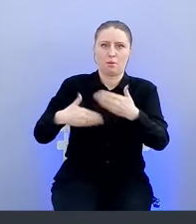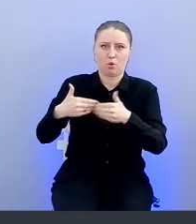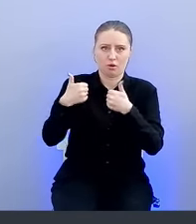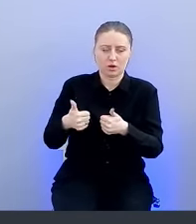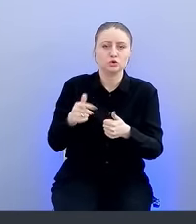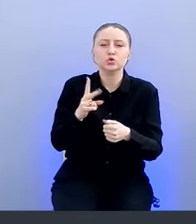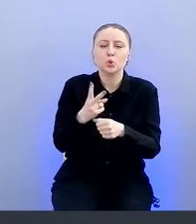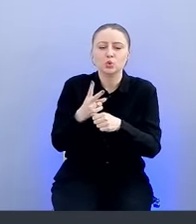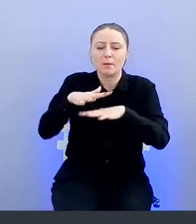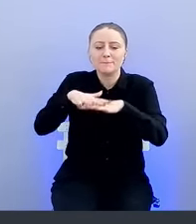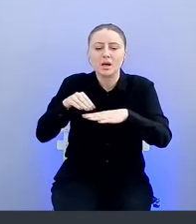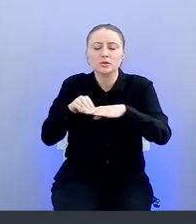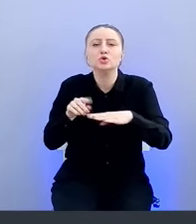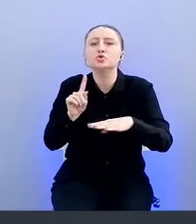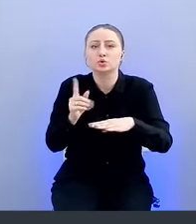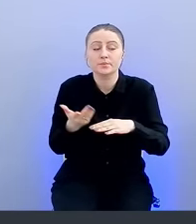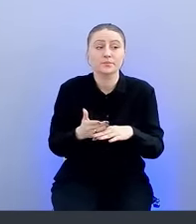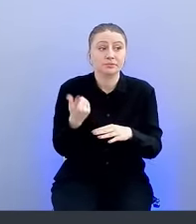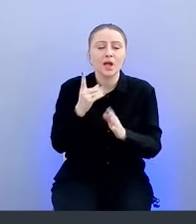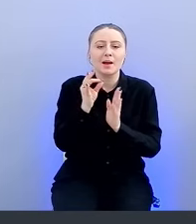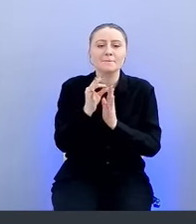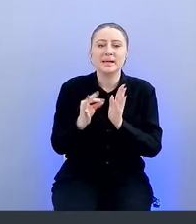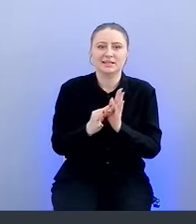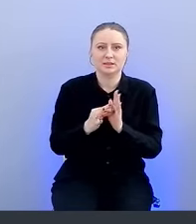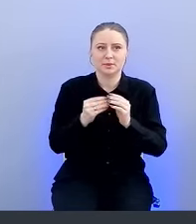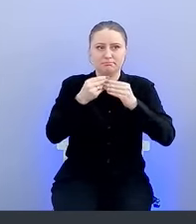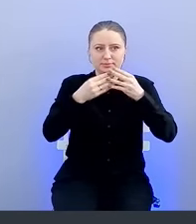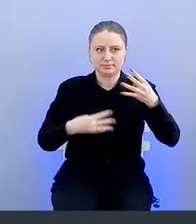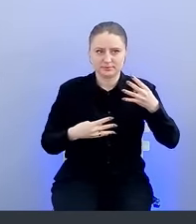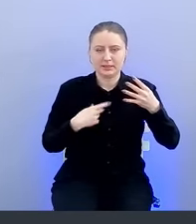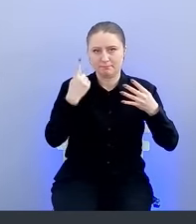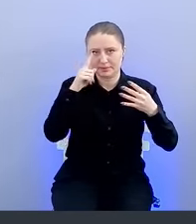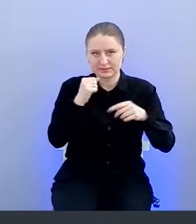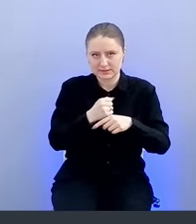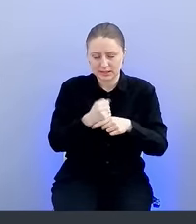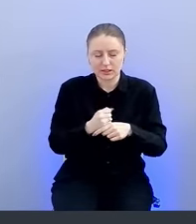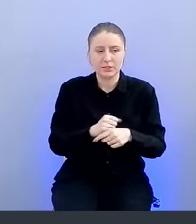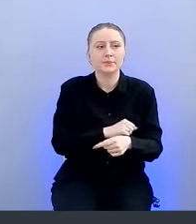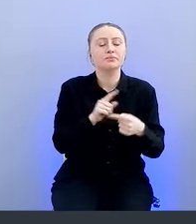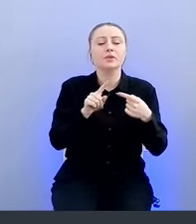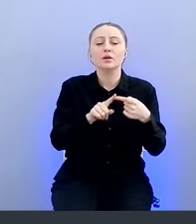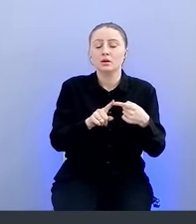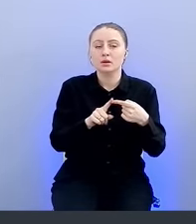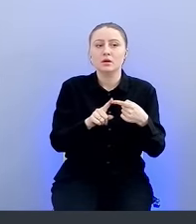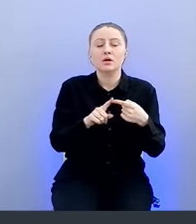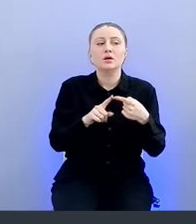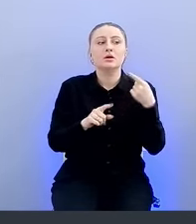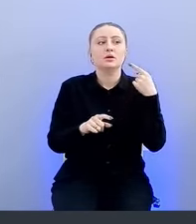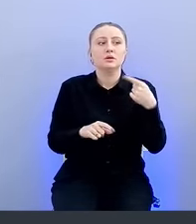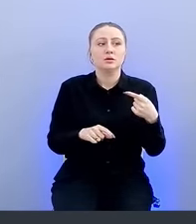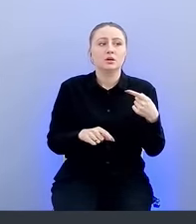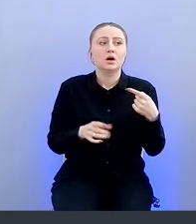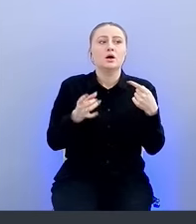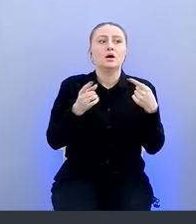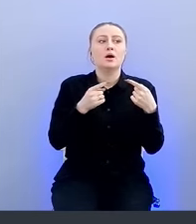хорошо? И здесь, наверное, ряд принципов на слайде, к чему мы стремились. То есть первое —